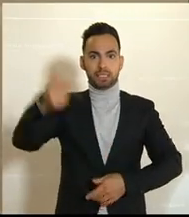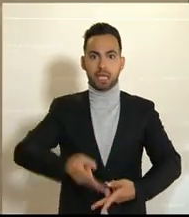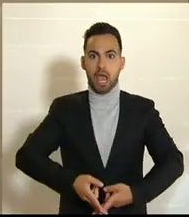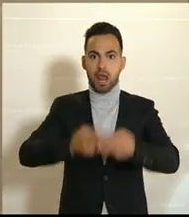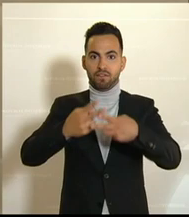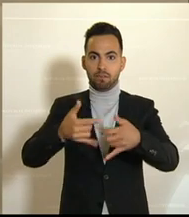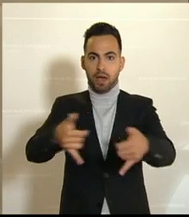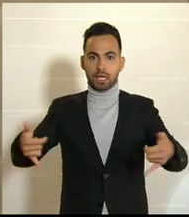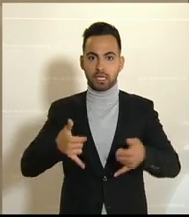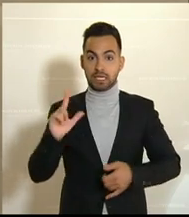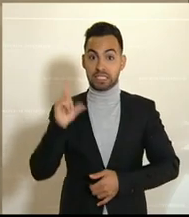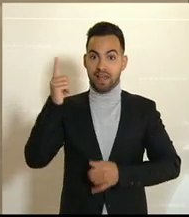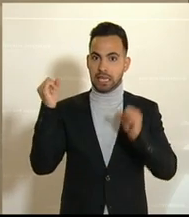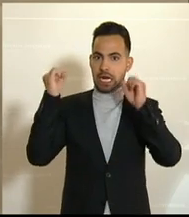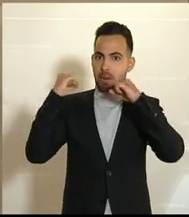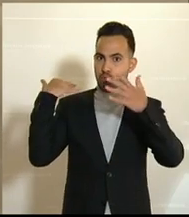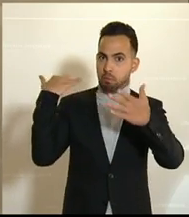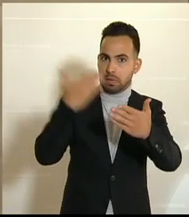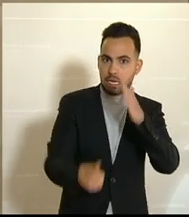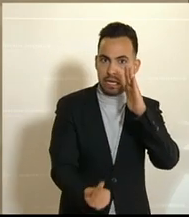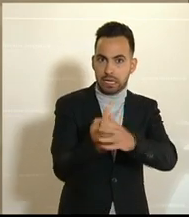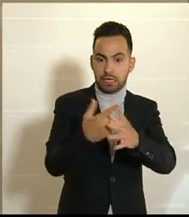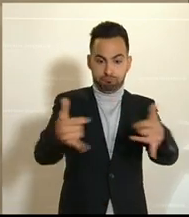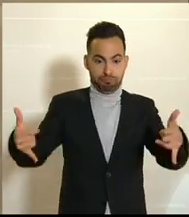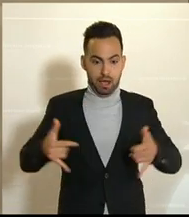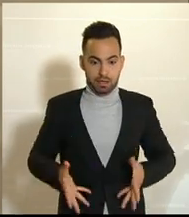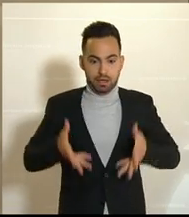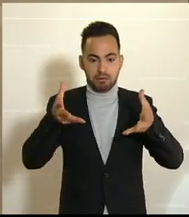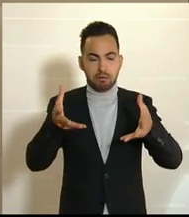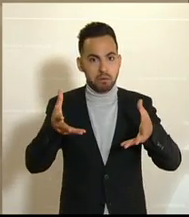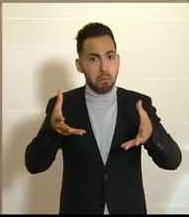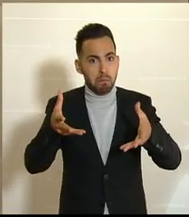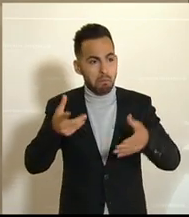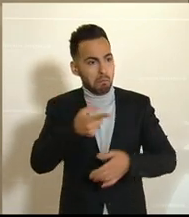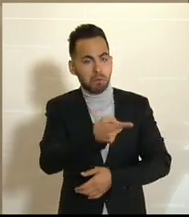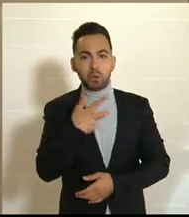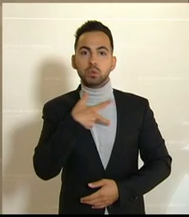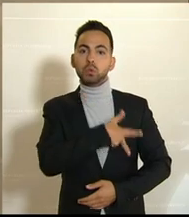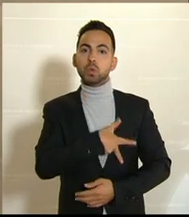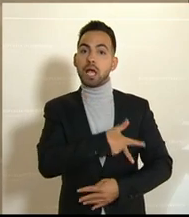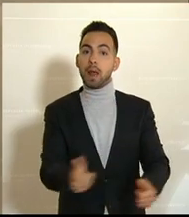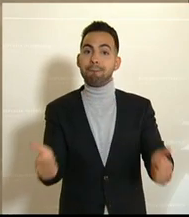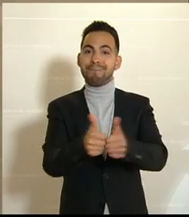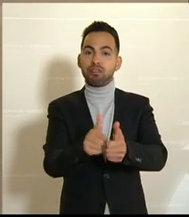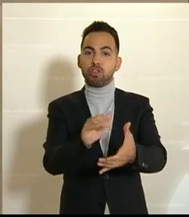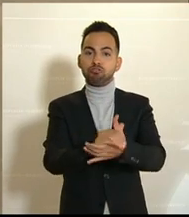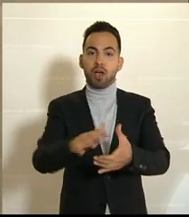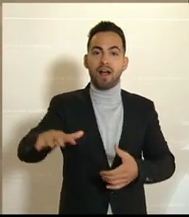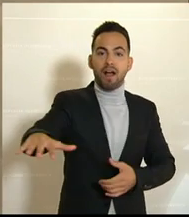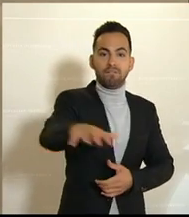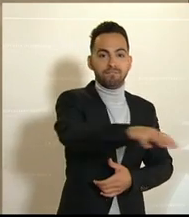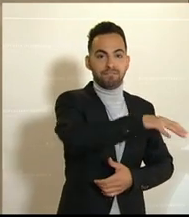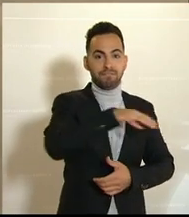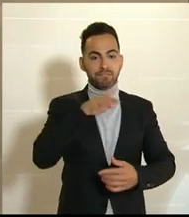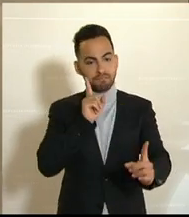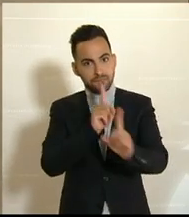Republik. Und eines möchte ich Ihnen schon sagen. In der Sozialpartnerschaft werden gute Dinge vereinbart,